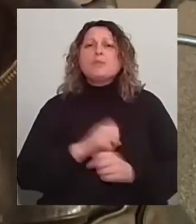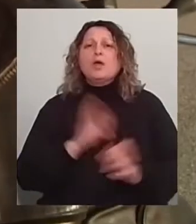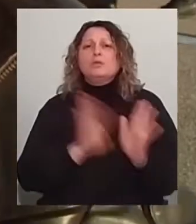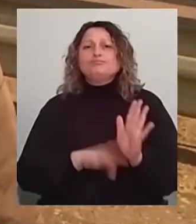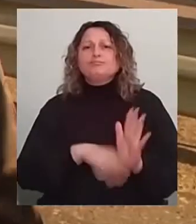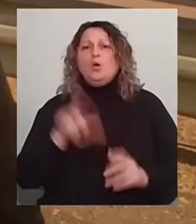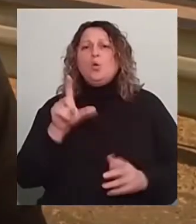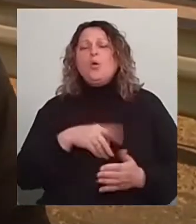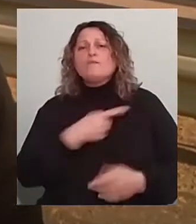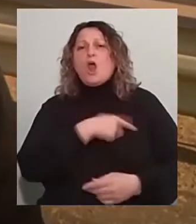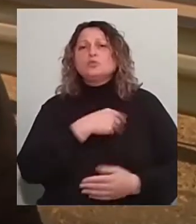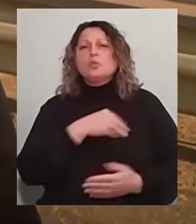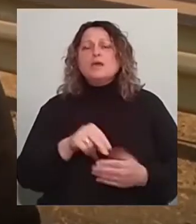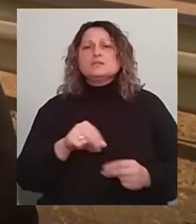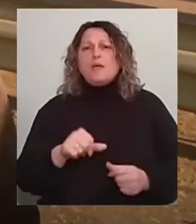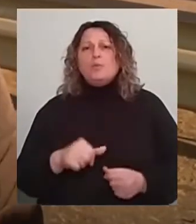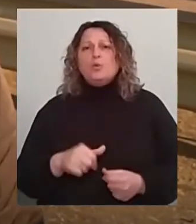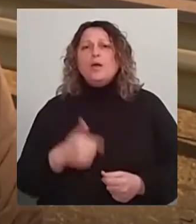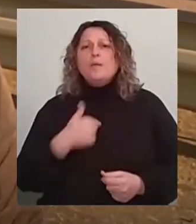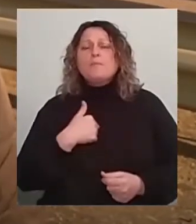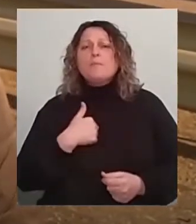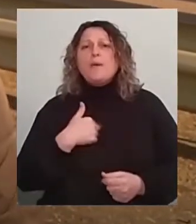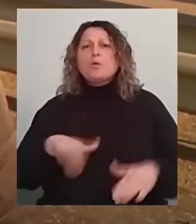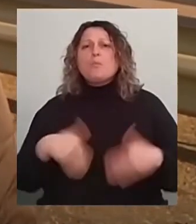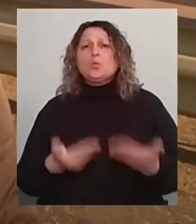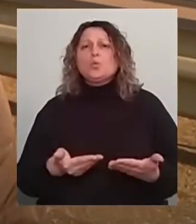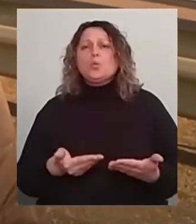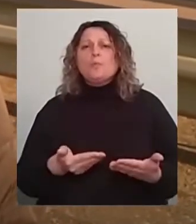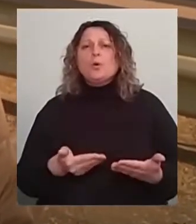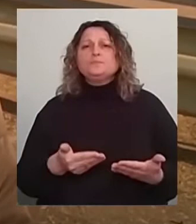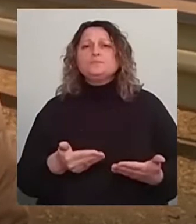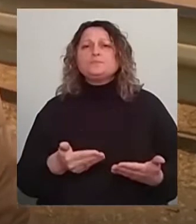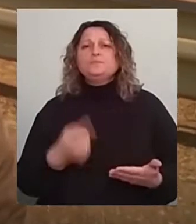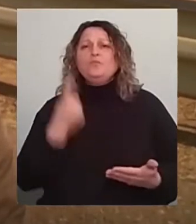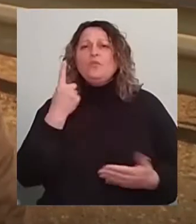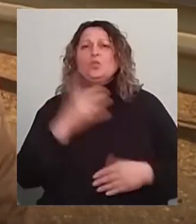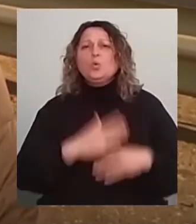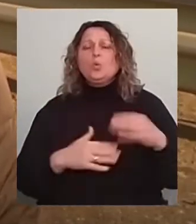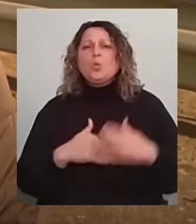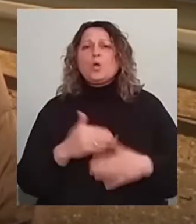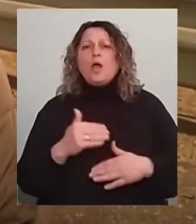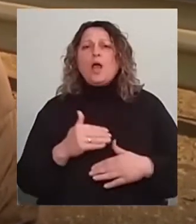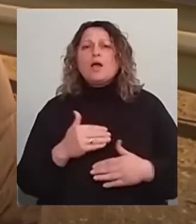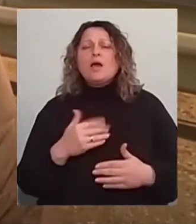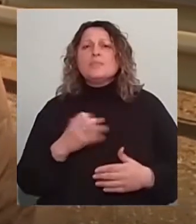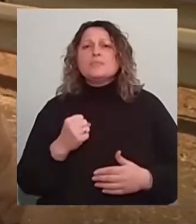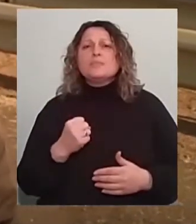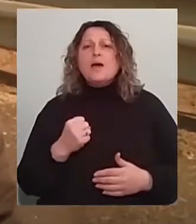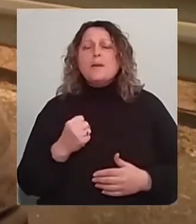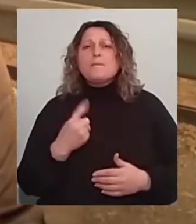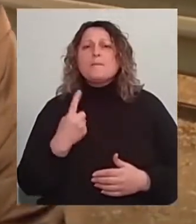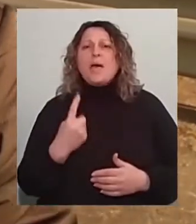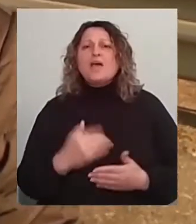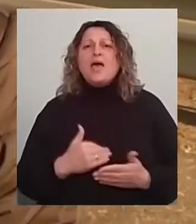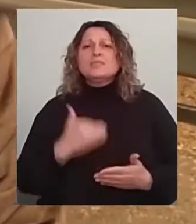врач купляє землю. Ми пропонуємо в одних руках, на першому етапі це